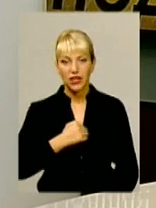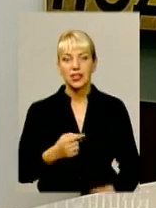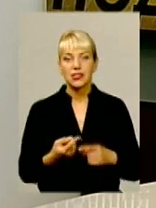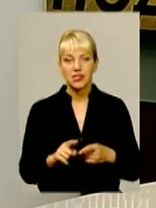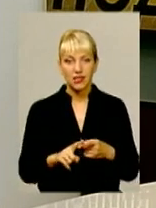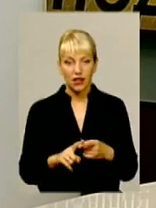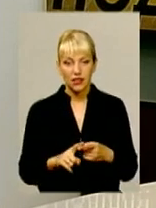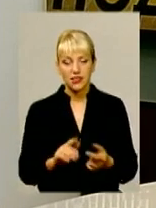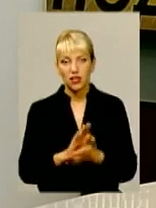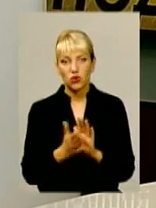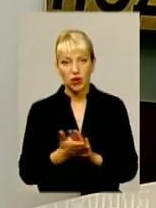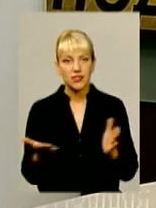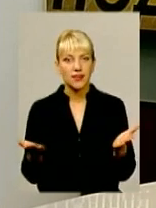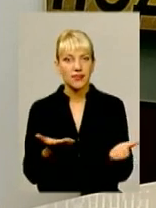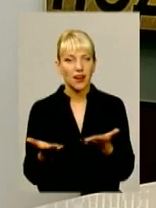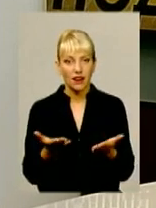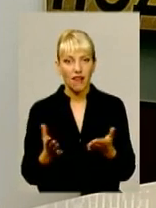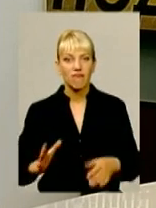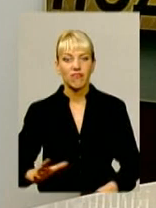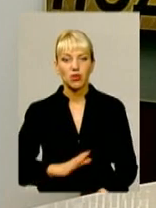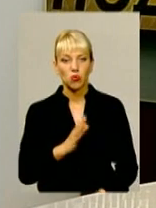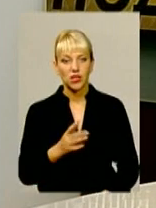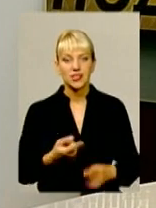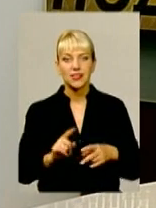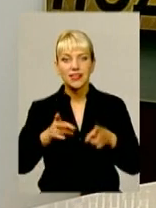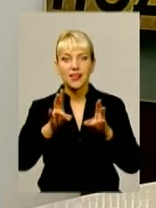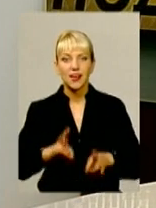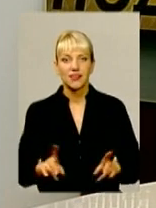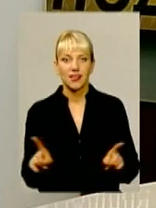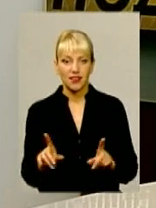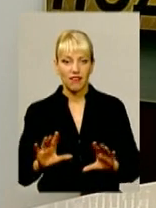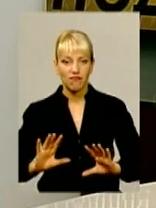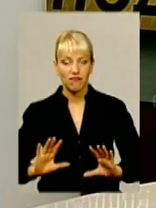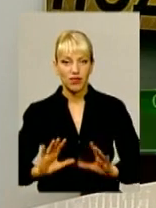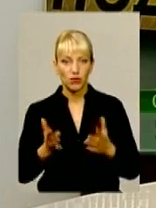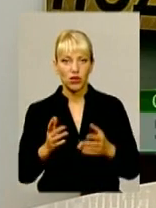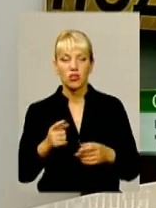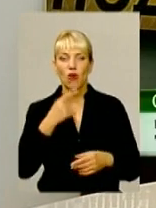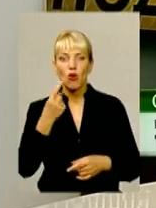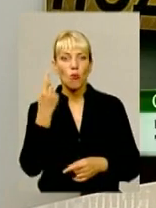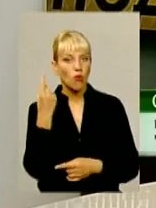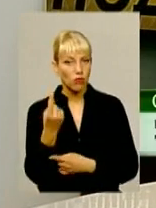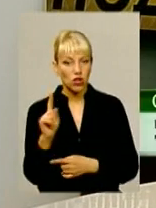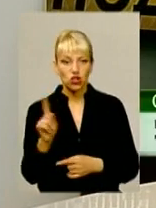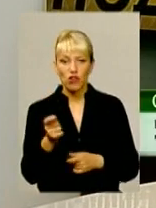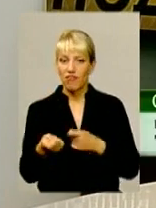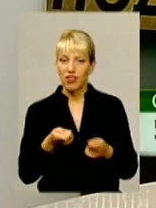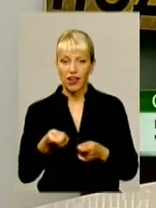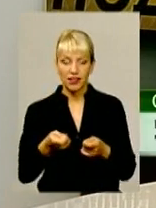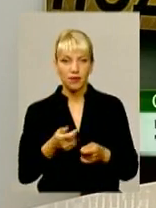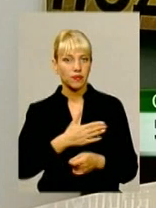ця ситуація, яка відбулася, ця трагедія, яка відбулася, говорить, по-перше, що влада не хоче